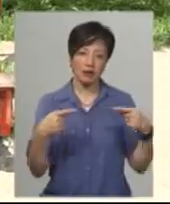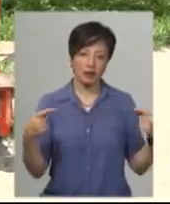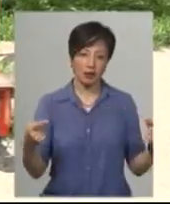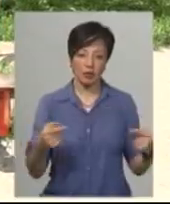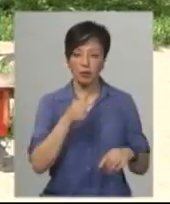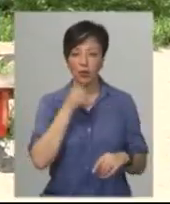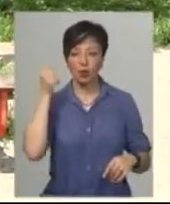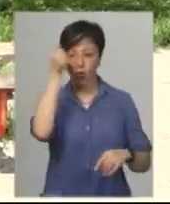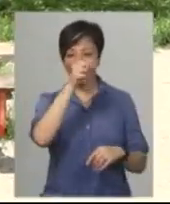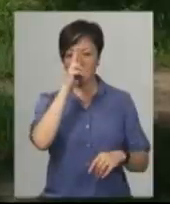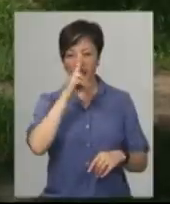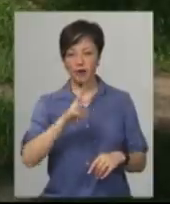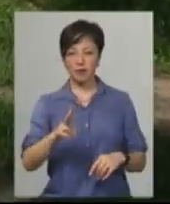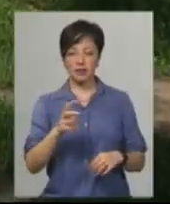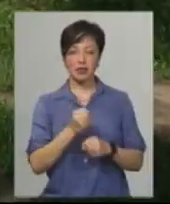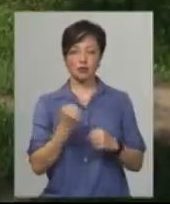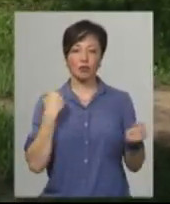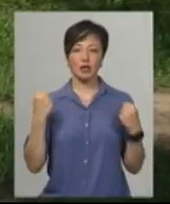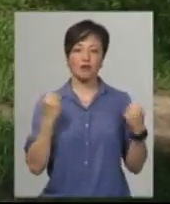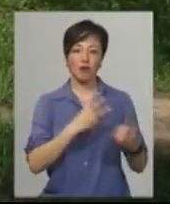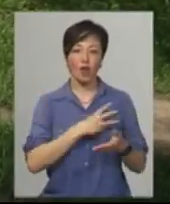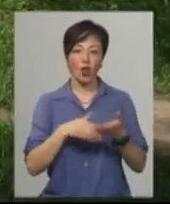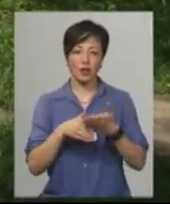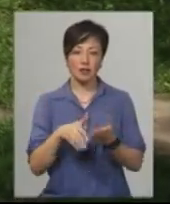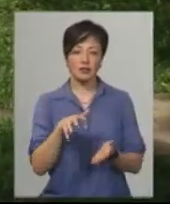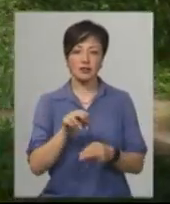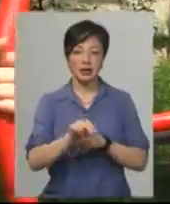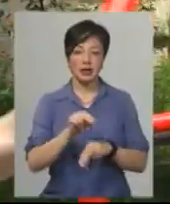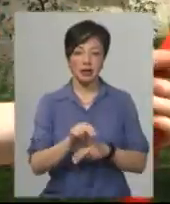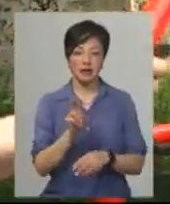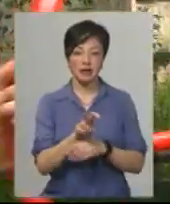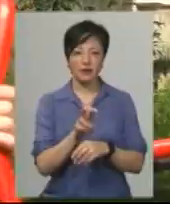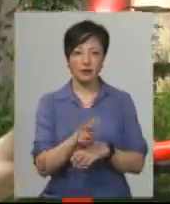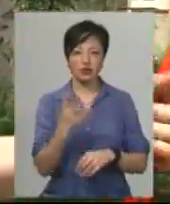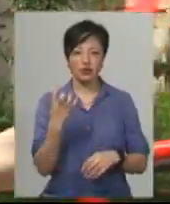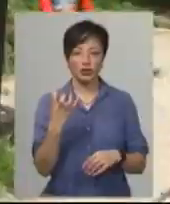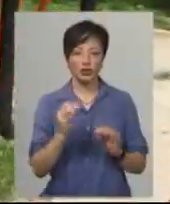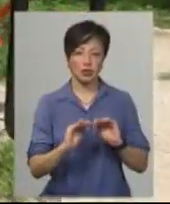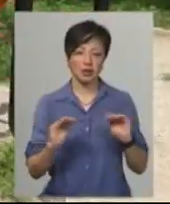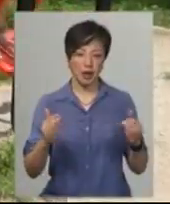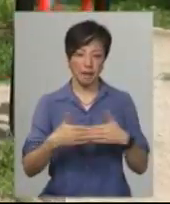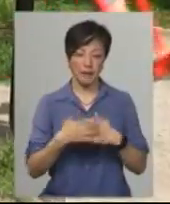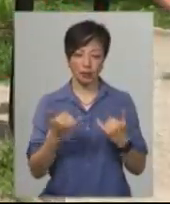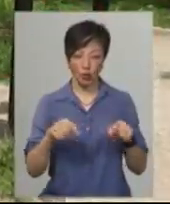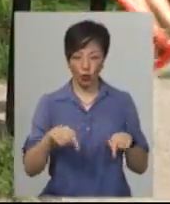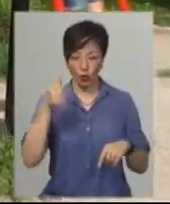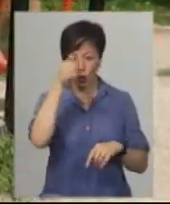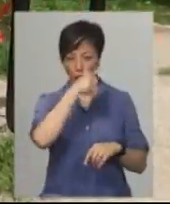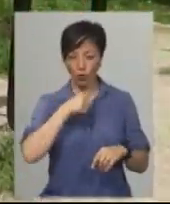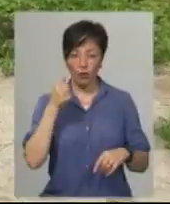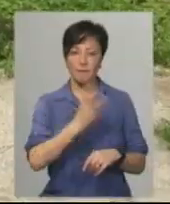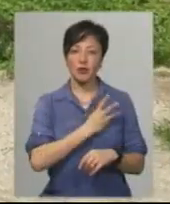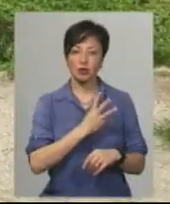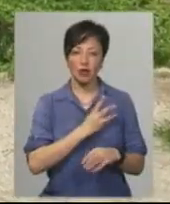Минулого року за два місяці діяльності спортивного волонтерства заняття відвідало близько 400 підлітків. Цього року від початку роботи